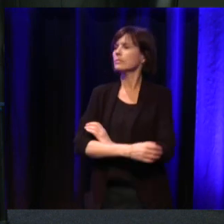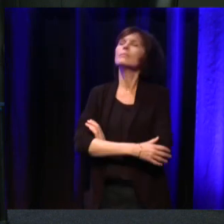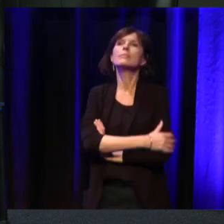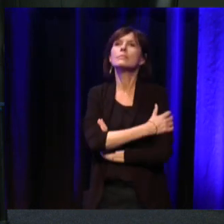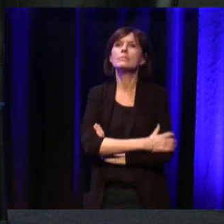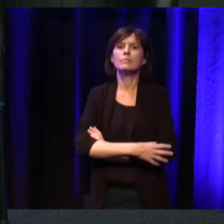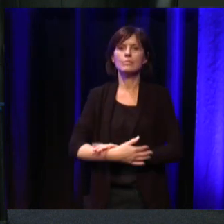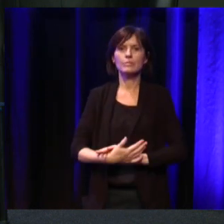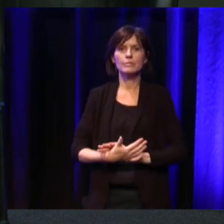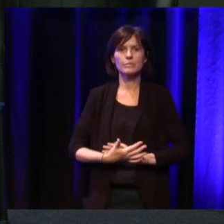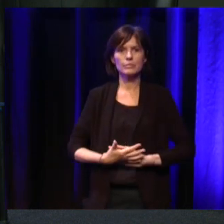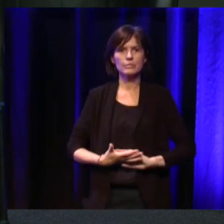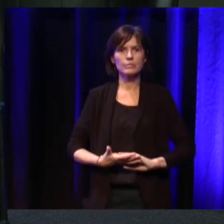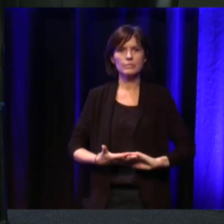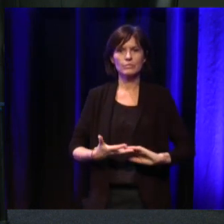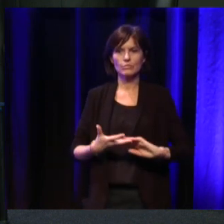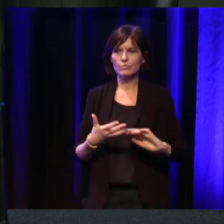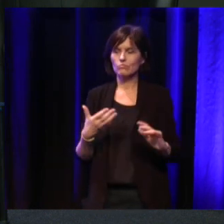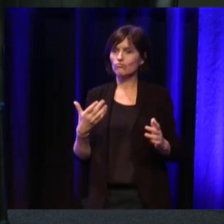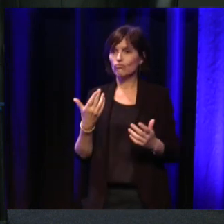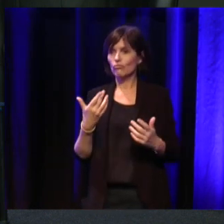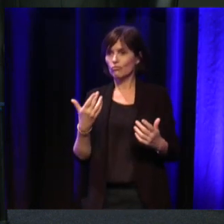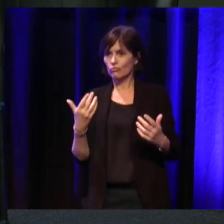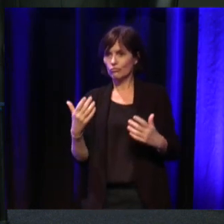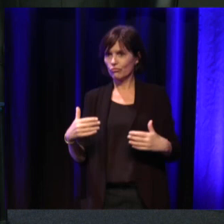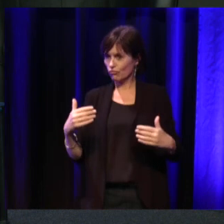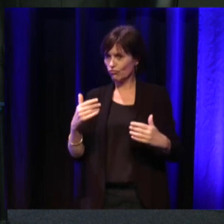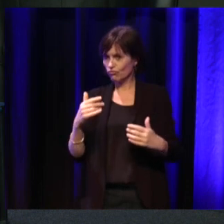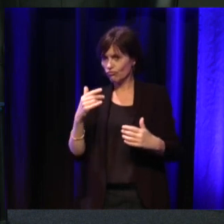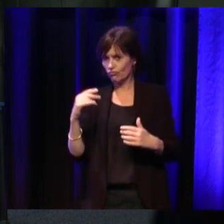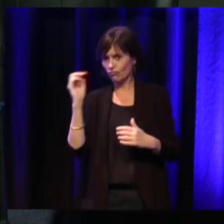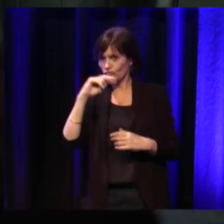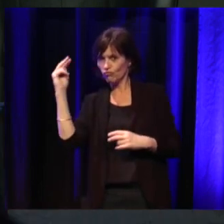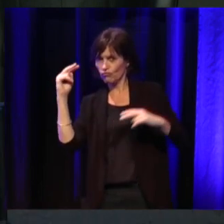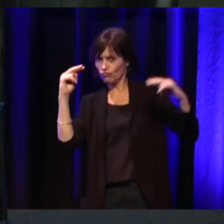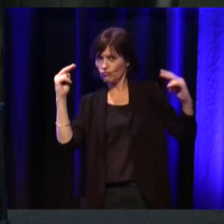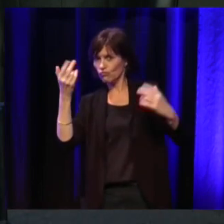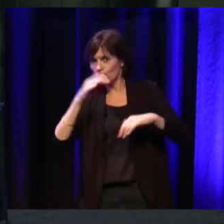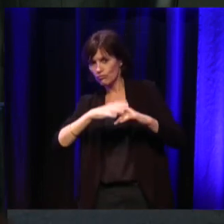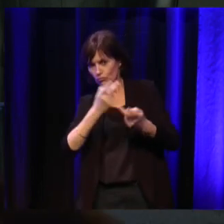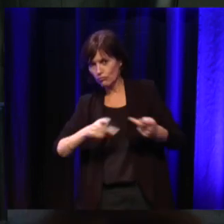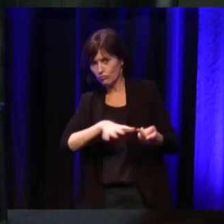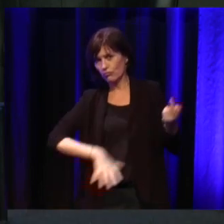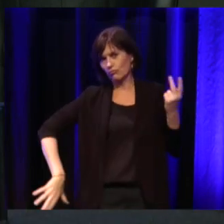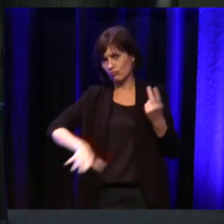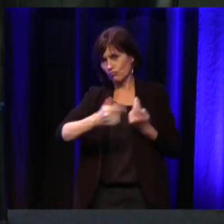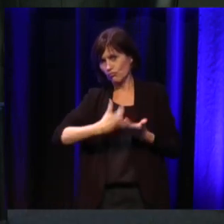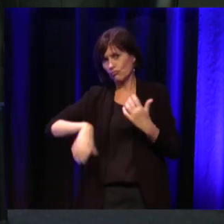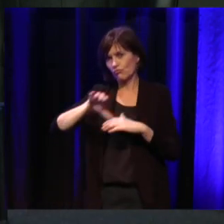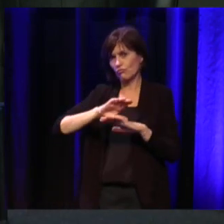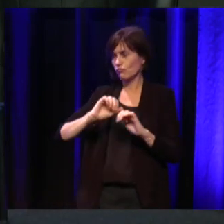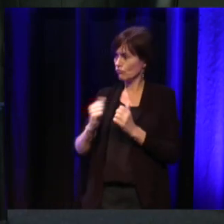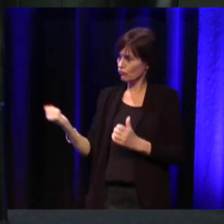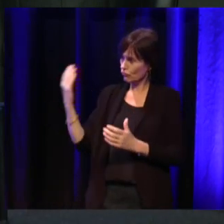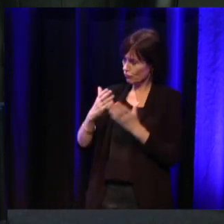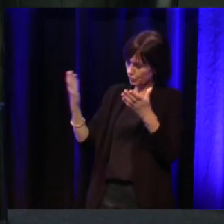sur cette question-là, essayer de compléter cette vision qu'on vient d'avoir sur une ville, sur un territoire, avec votre